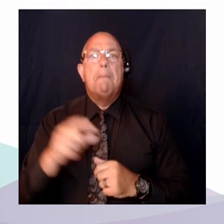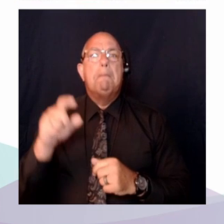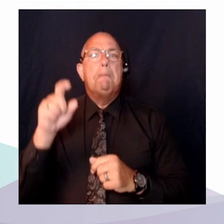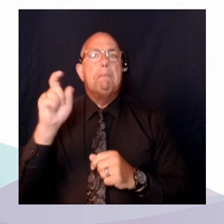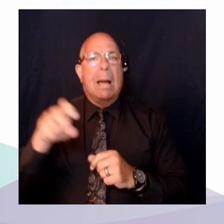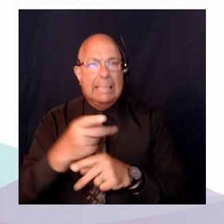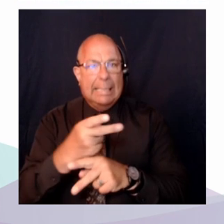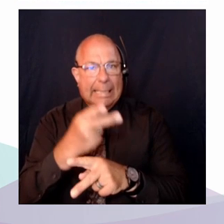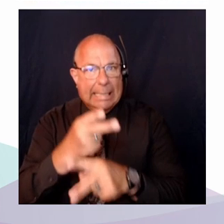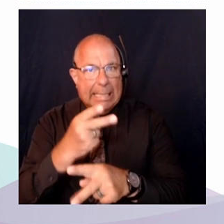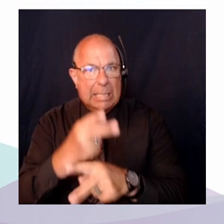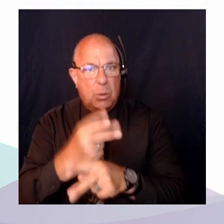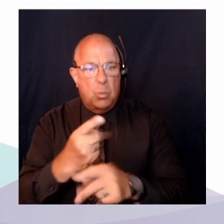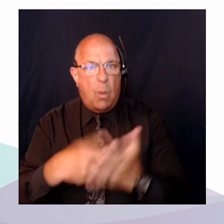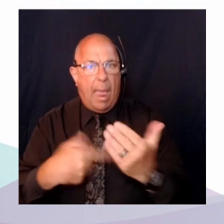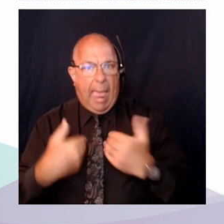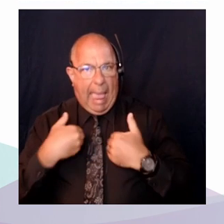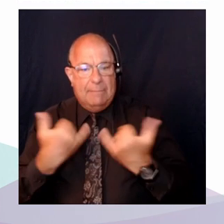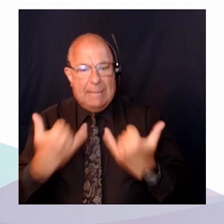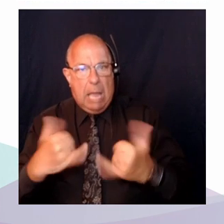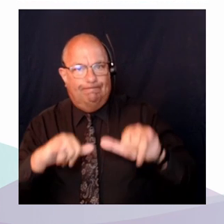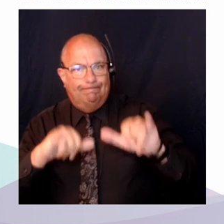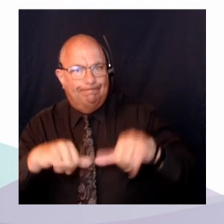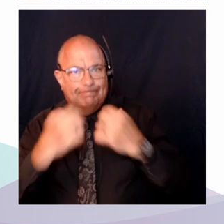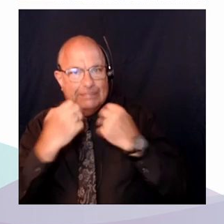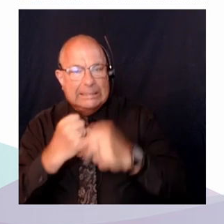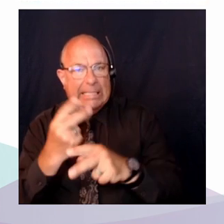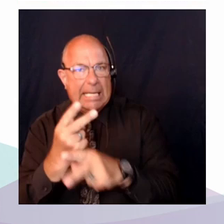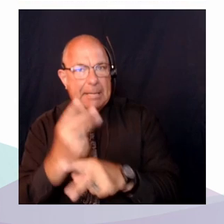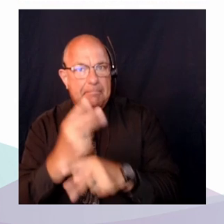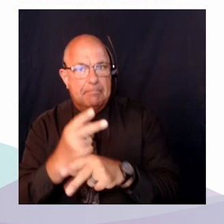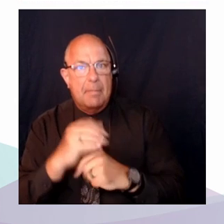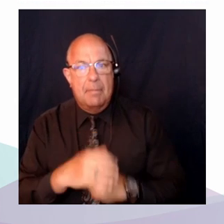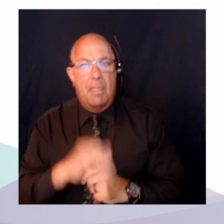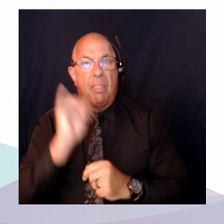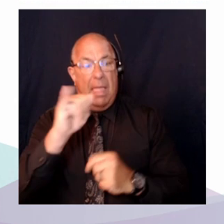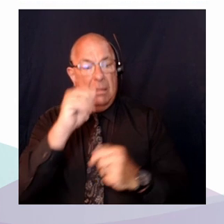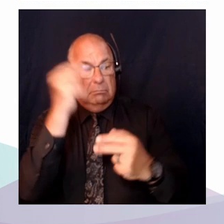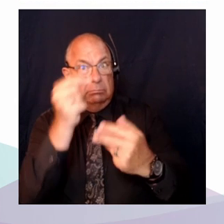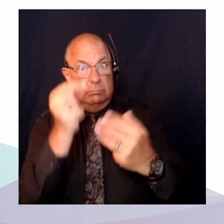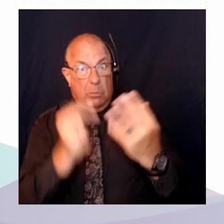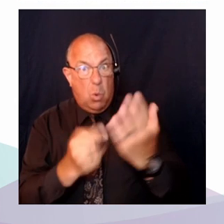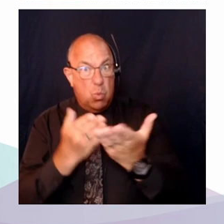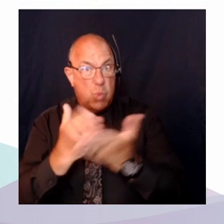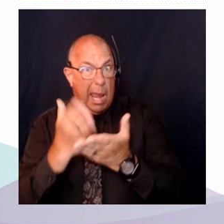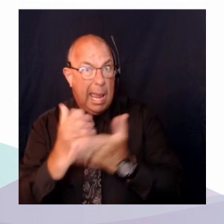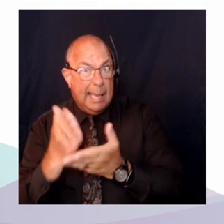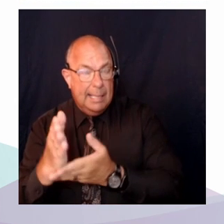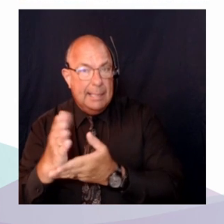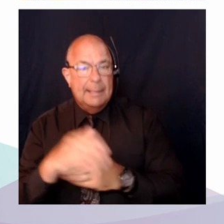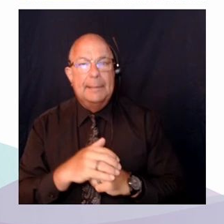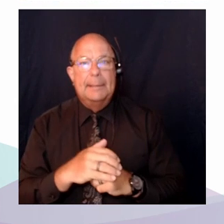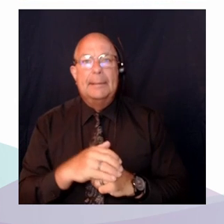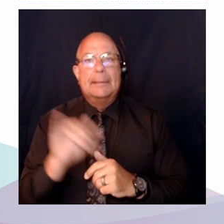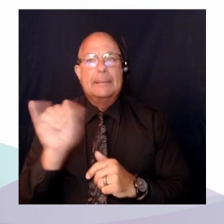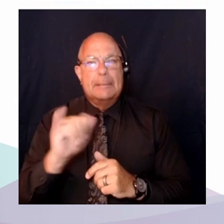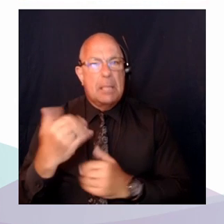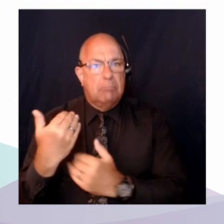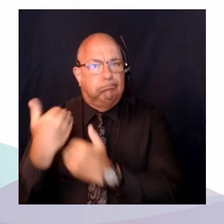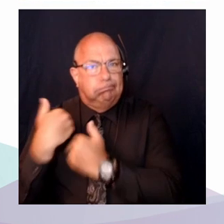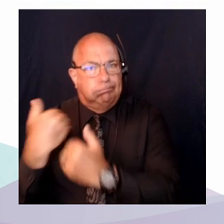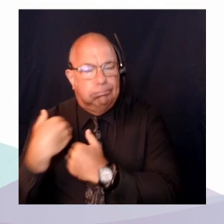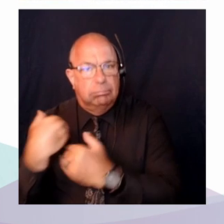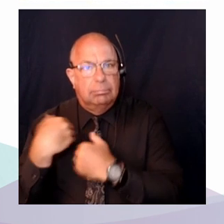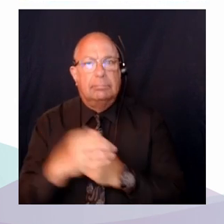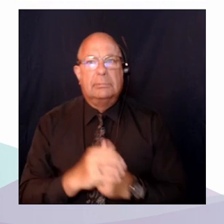Alors, ces droits qui imposent cette panoplie d'obligations continuent d'être confrontés